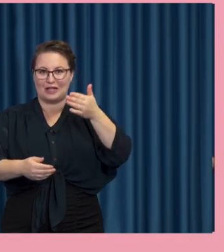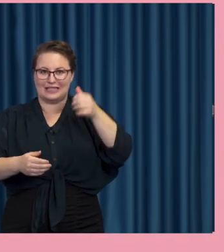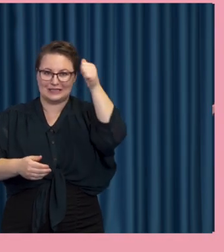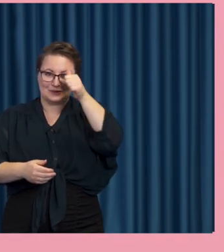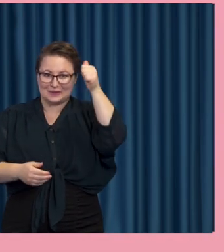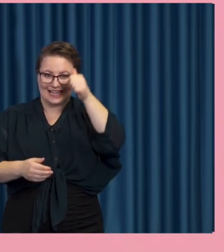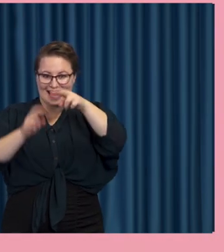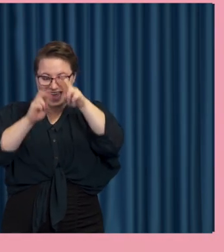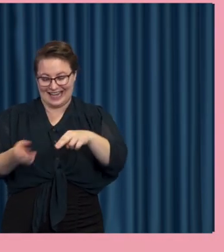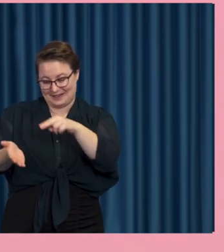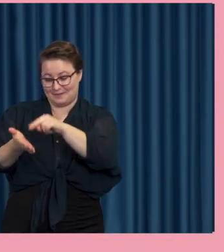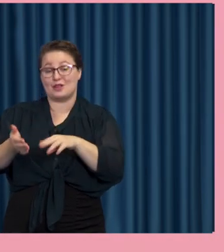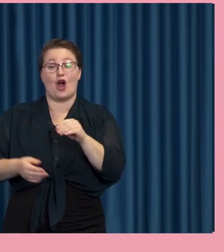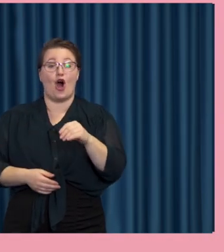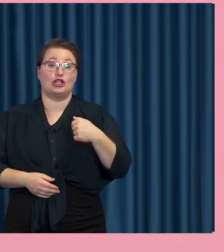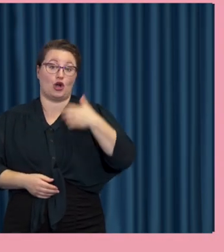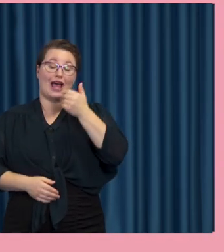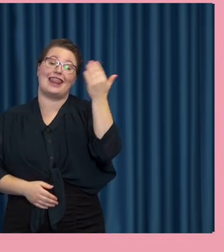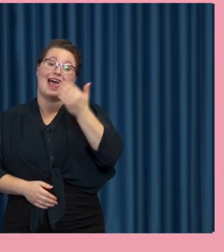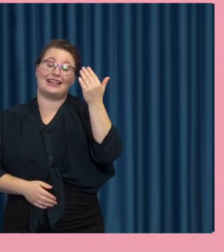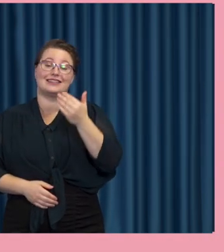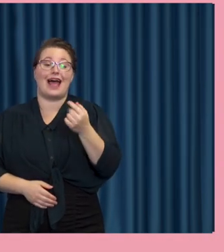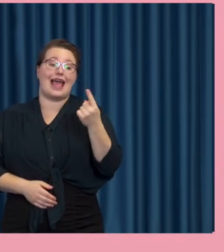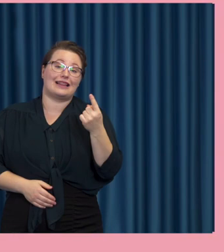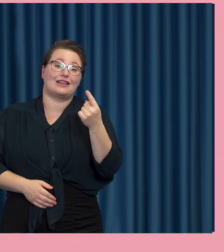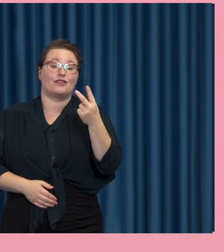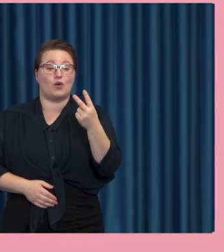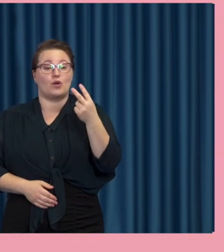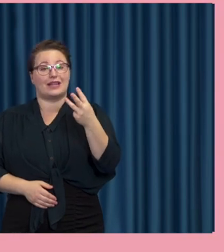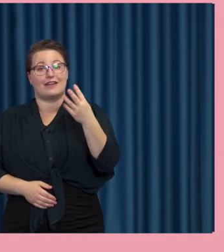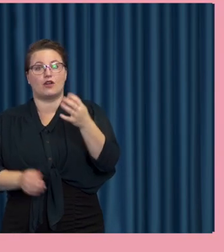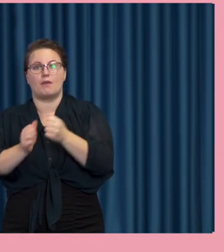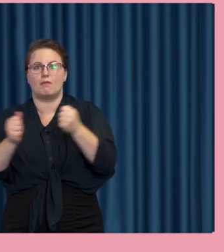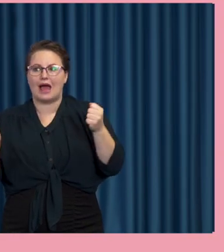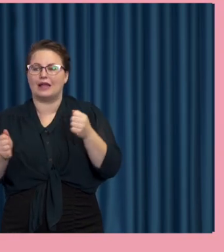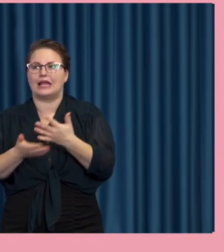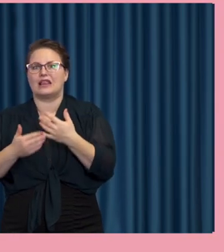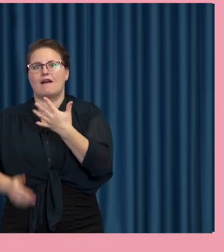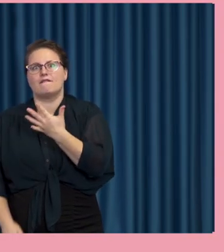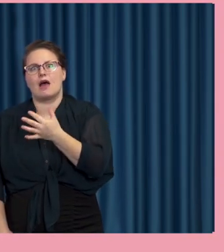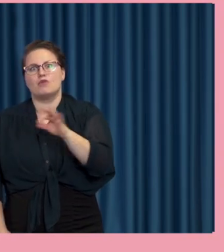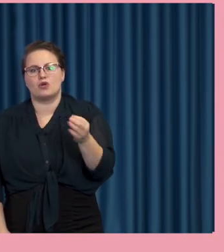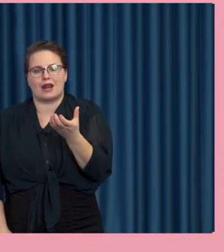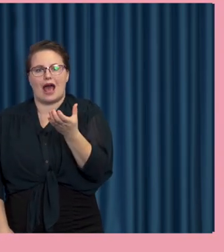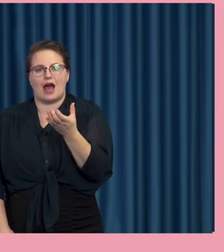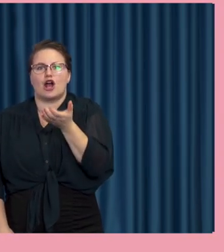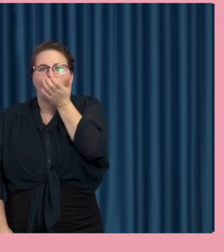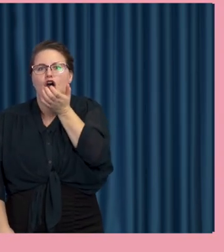av att läsa ett par stycken liksom. Vi kan tycka till om några, men inte de här 500 cookie-konsentavtalen liksom.